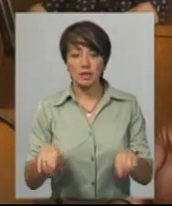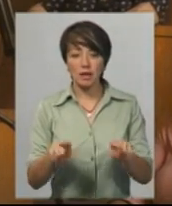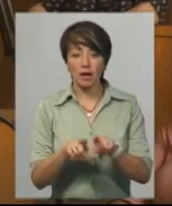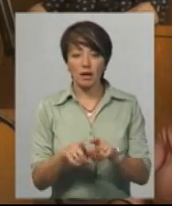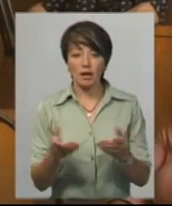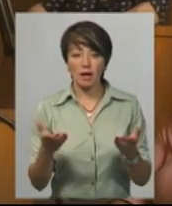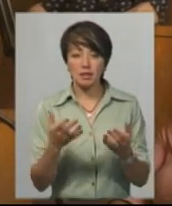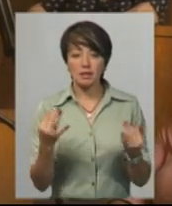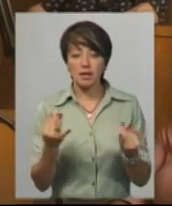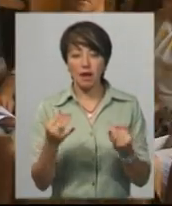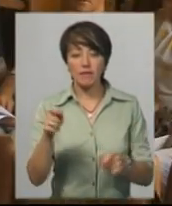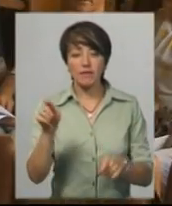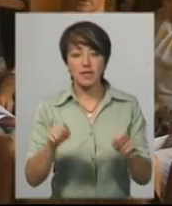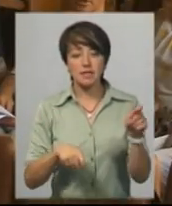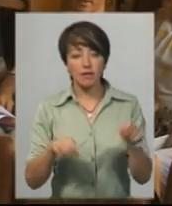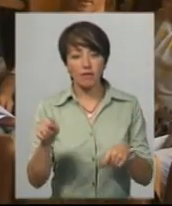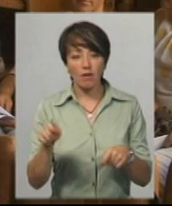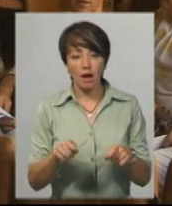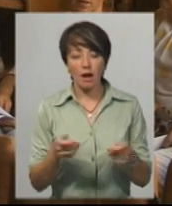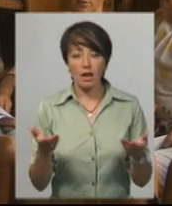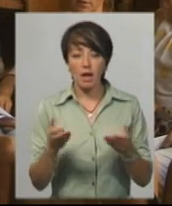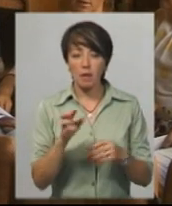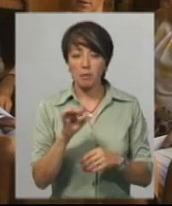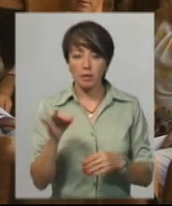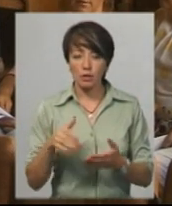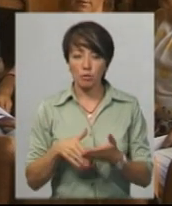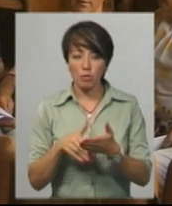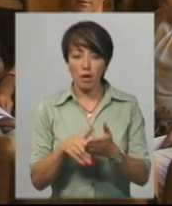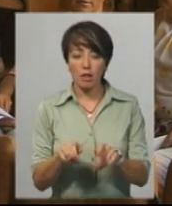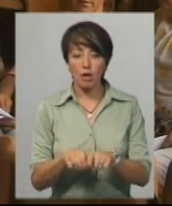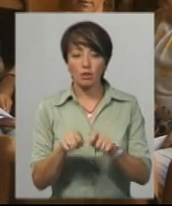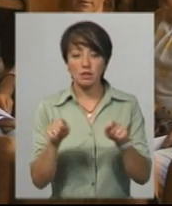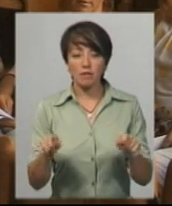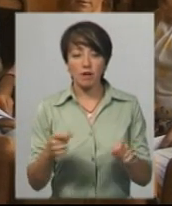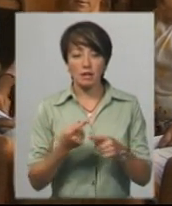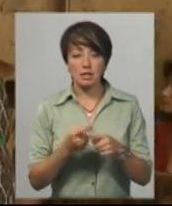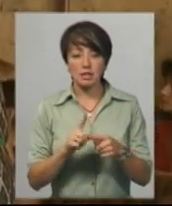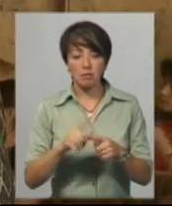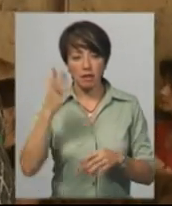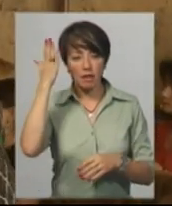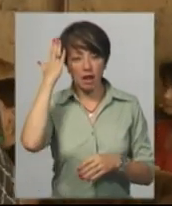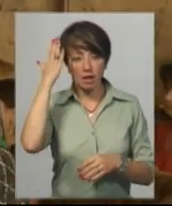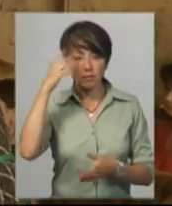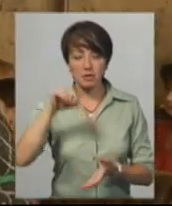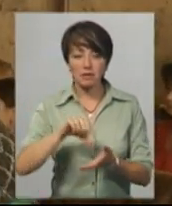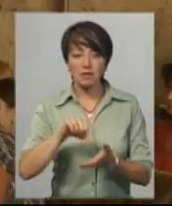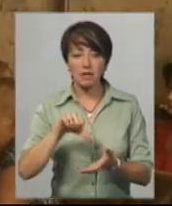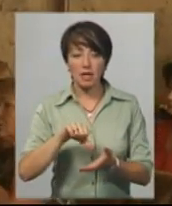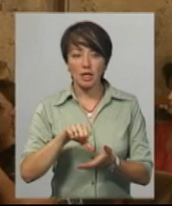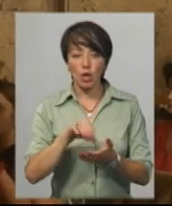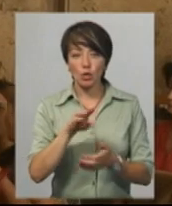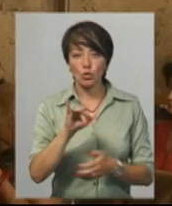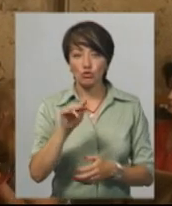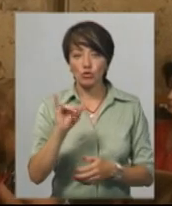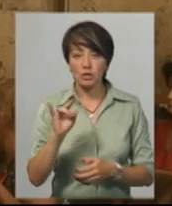цікаві фестивалі, які допомагали розкриватися цим талантам. Представниця Тульчинської міської об